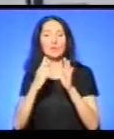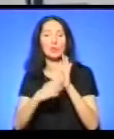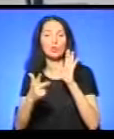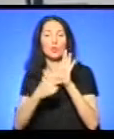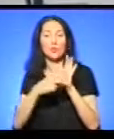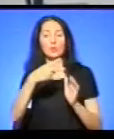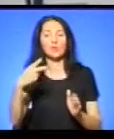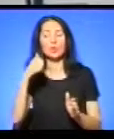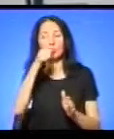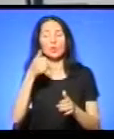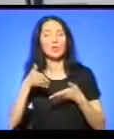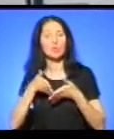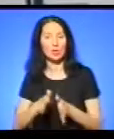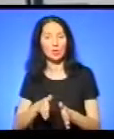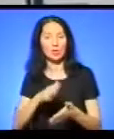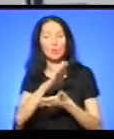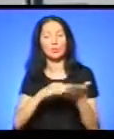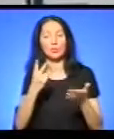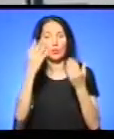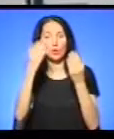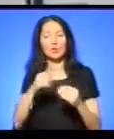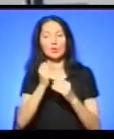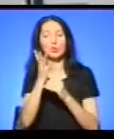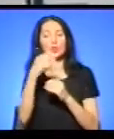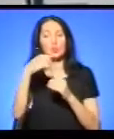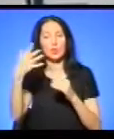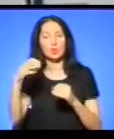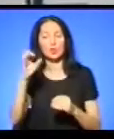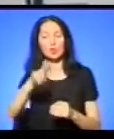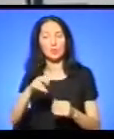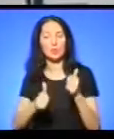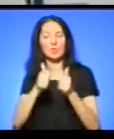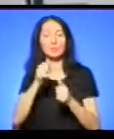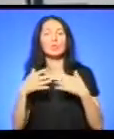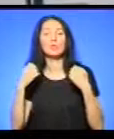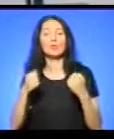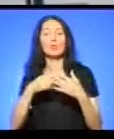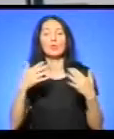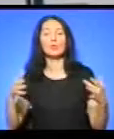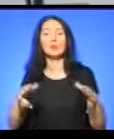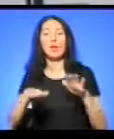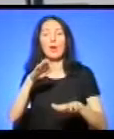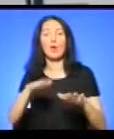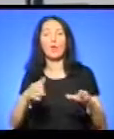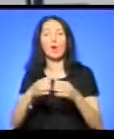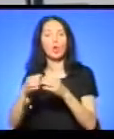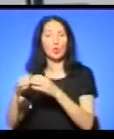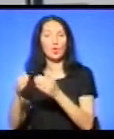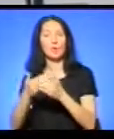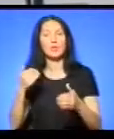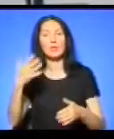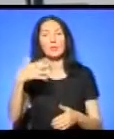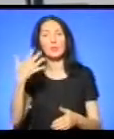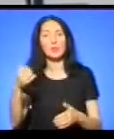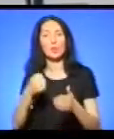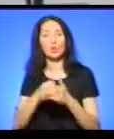Протягом двох днів, 14-15 серпня, змагатимуться спортсмени у різних вагових категоріях. Від 55